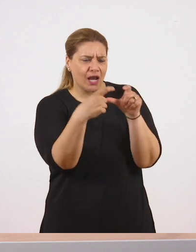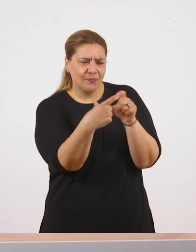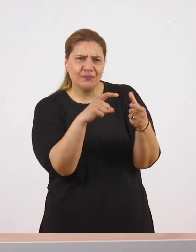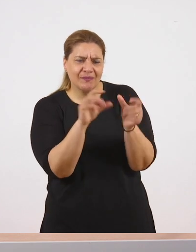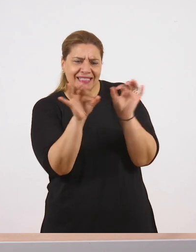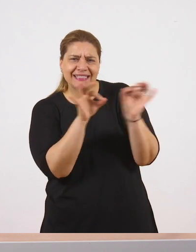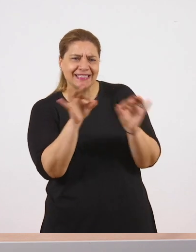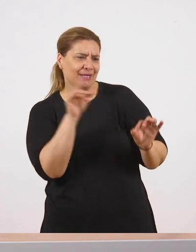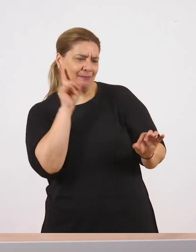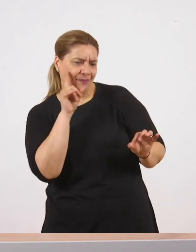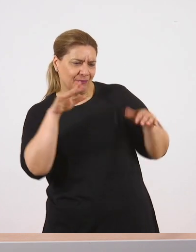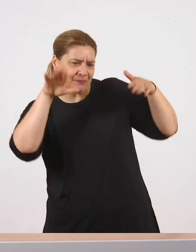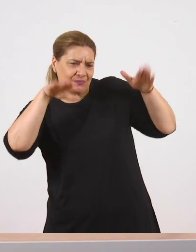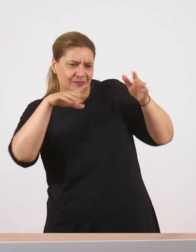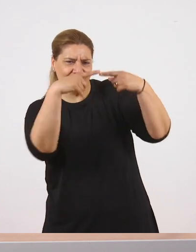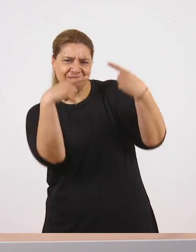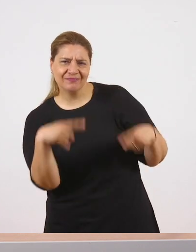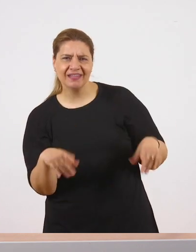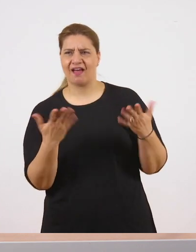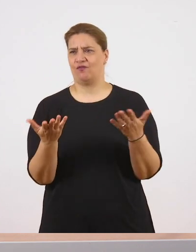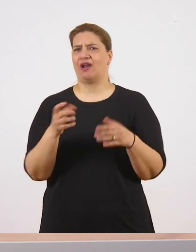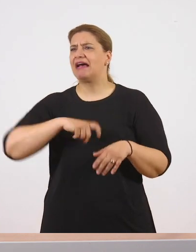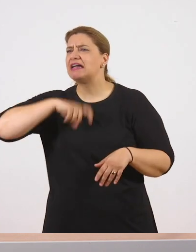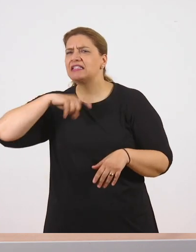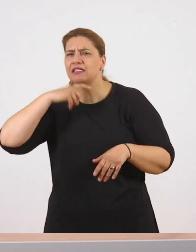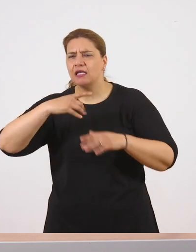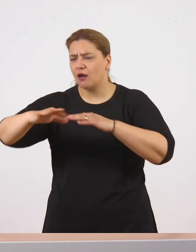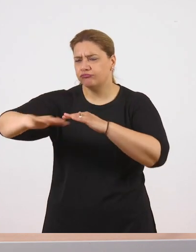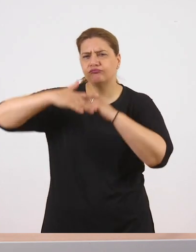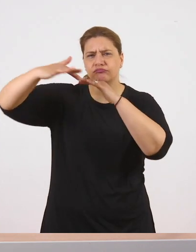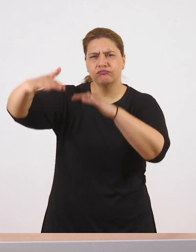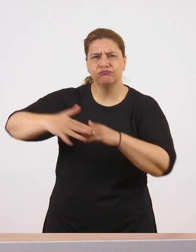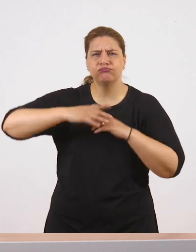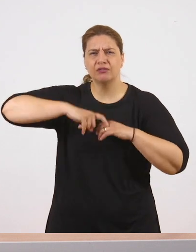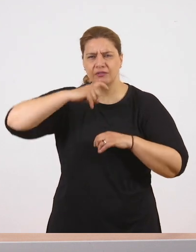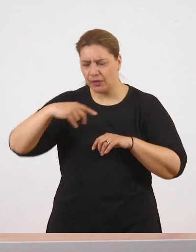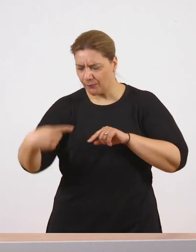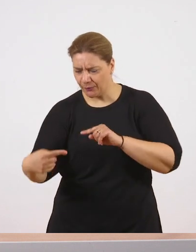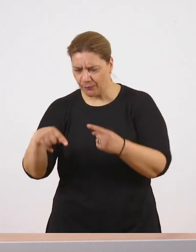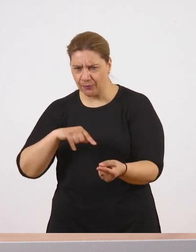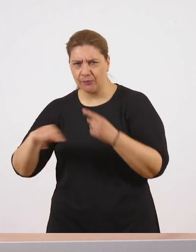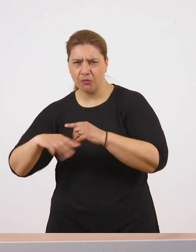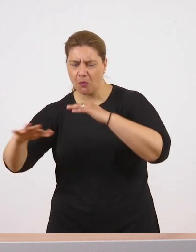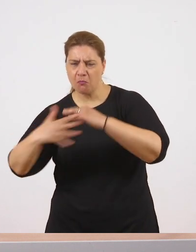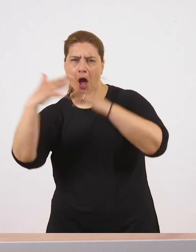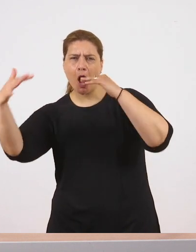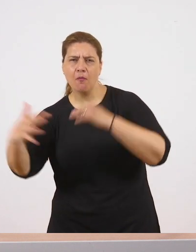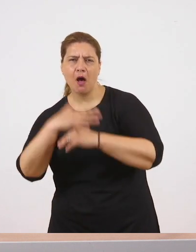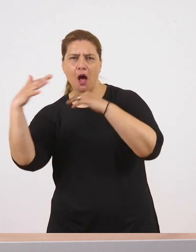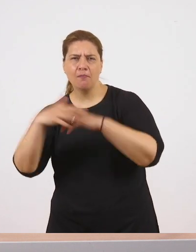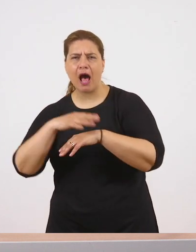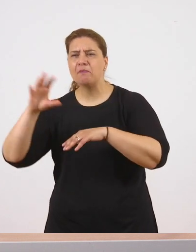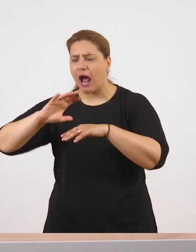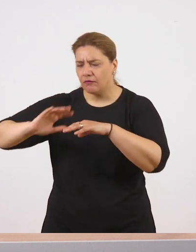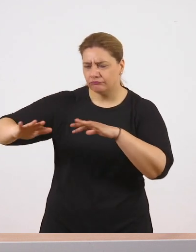πότι το σχήμα ενός πουλιού ή τη μορφή μιας γυναίκας. Και ξύλα ξεβρασμένα στην άμμο, αργασμένα από το κύμα και την αρμύρα.